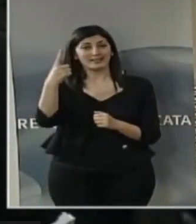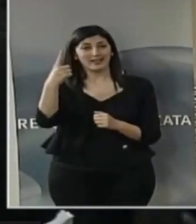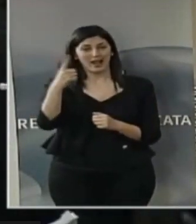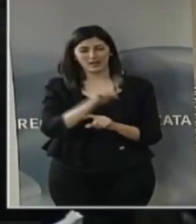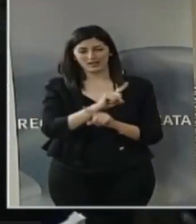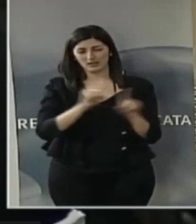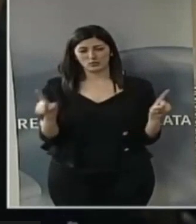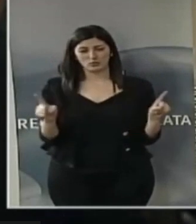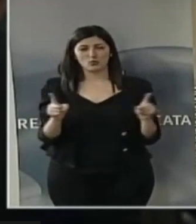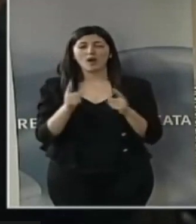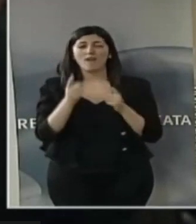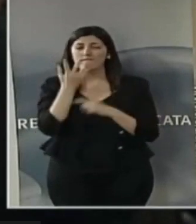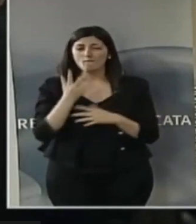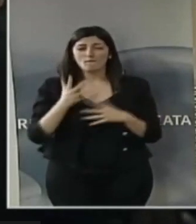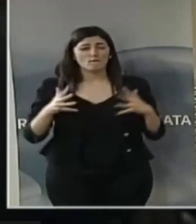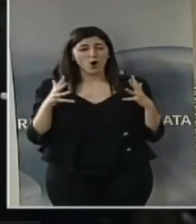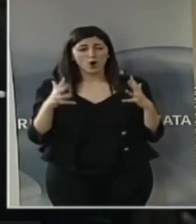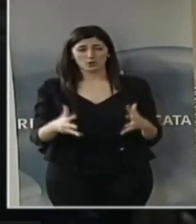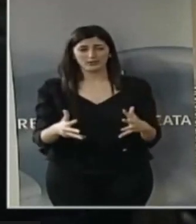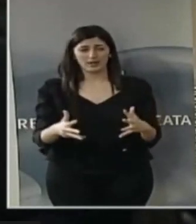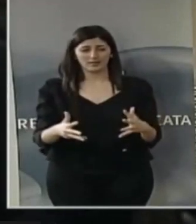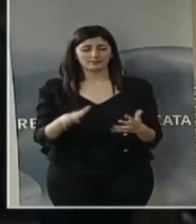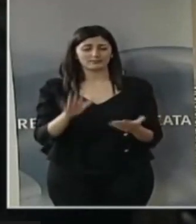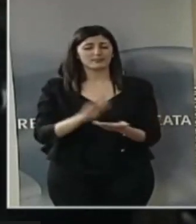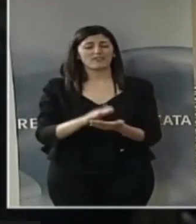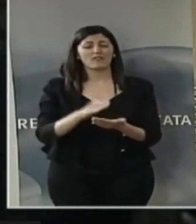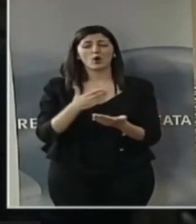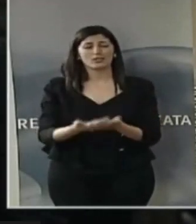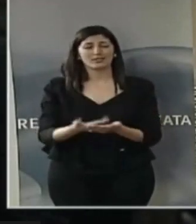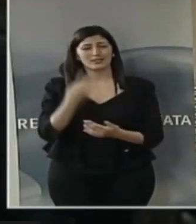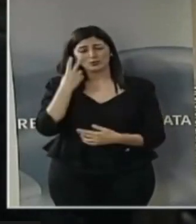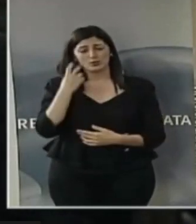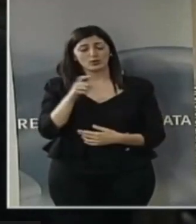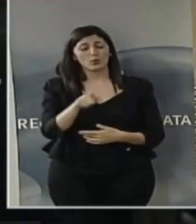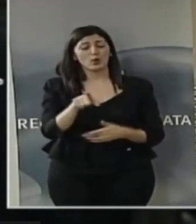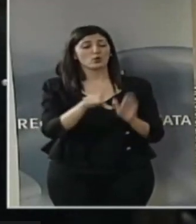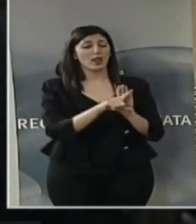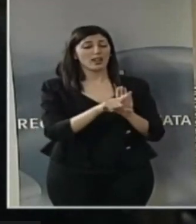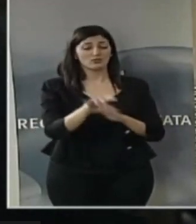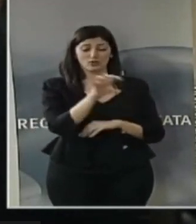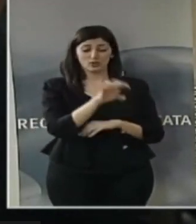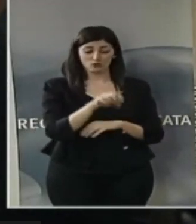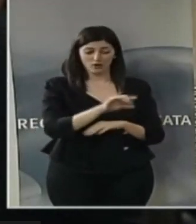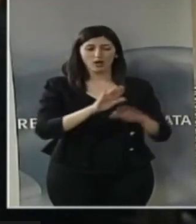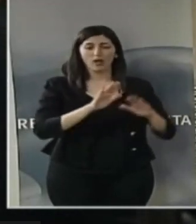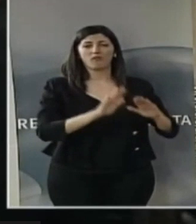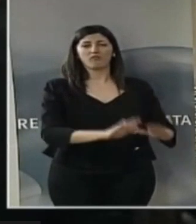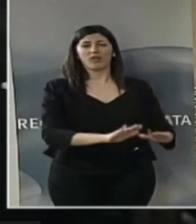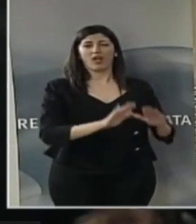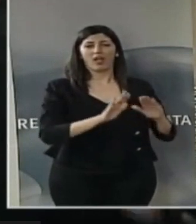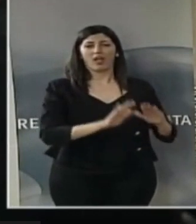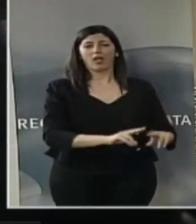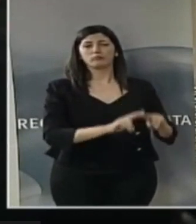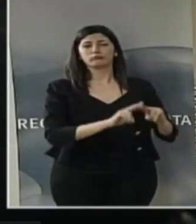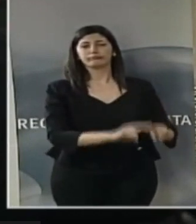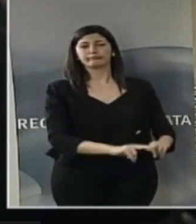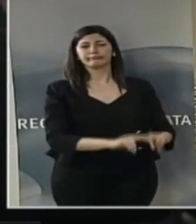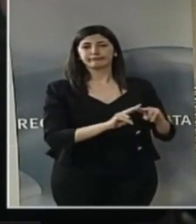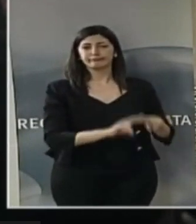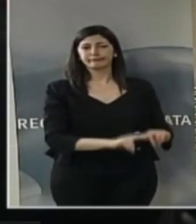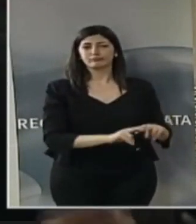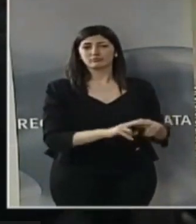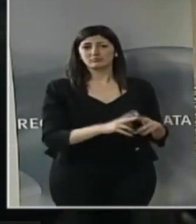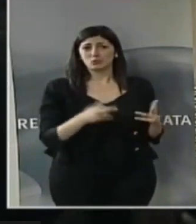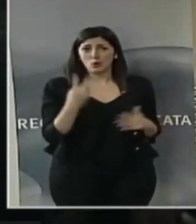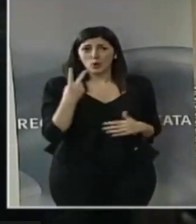nessuna volontà di valorizzare una legge regionale che sta lì ferma da anni, anzi due leggi